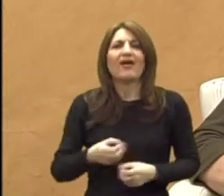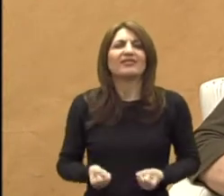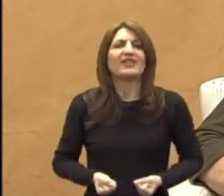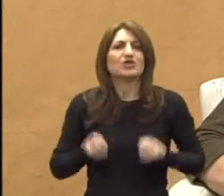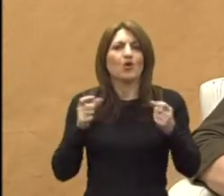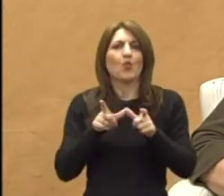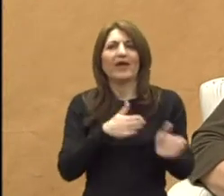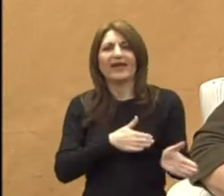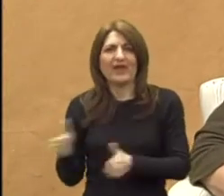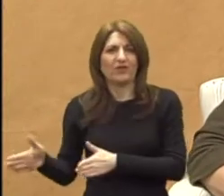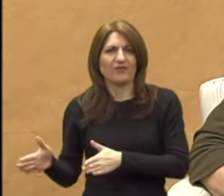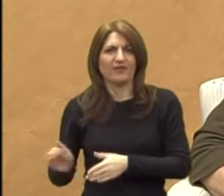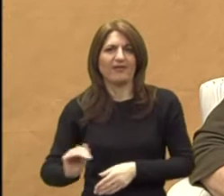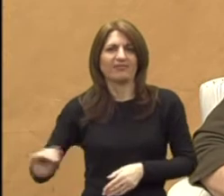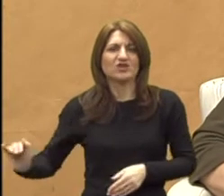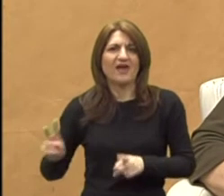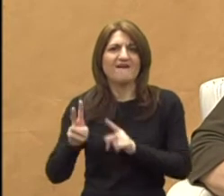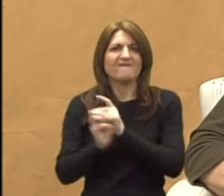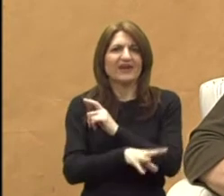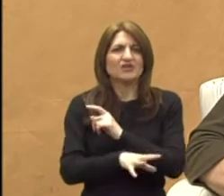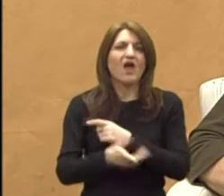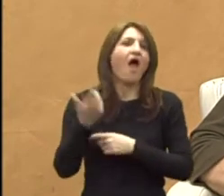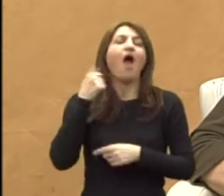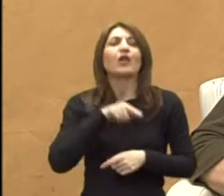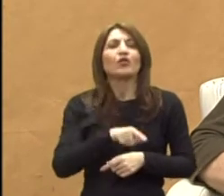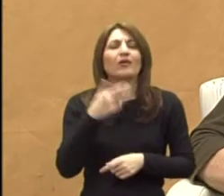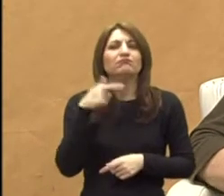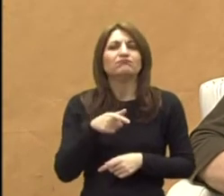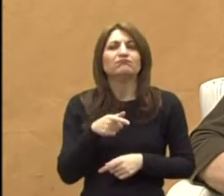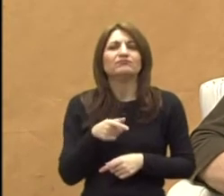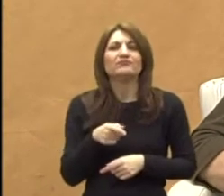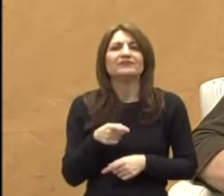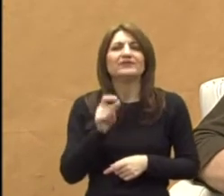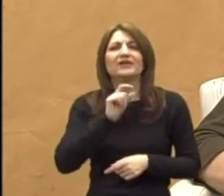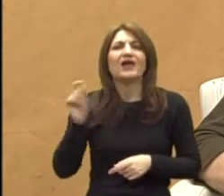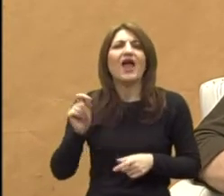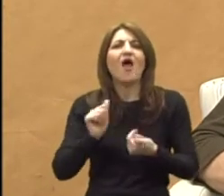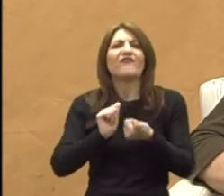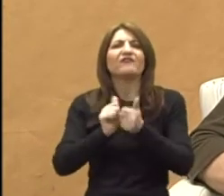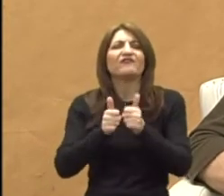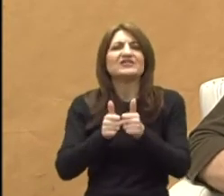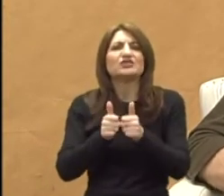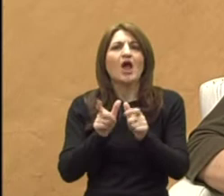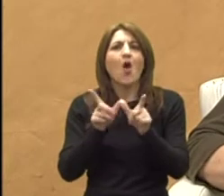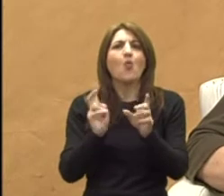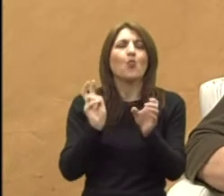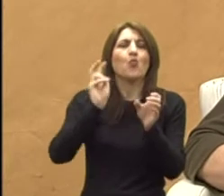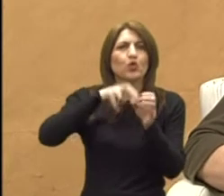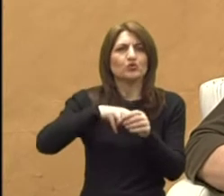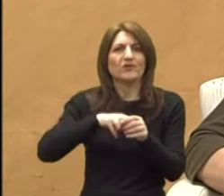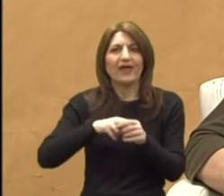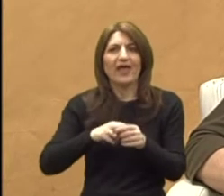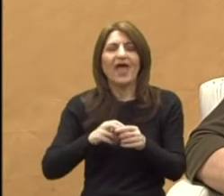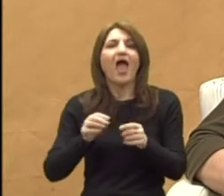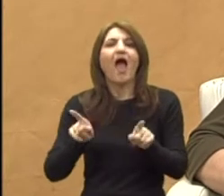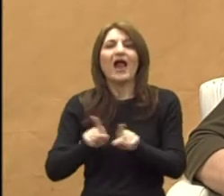redovne djeće vrtiće. Ali bih rekla da je to bila, mi govorimo u terminu, fizičke integracije. Dakle, djete je bilo samo